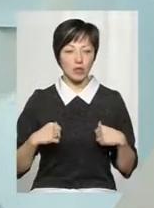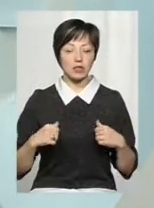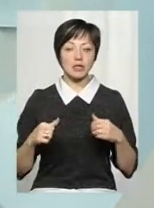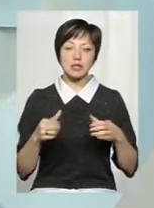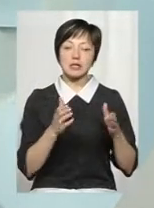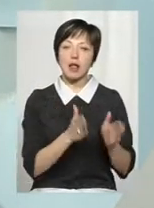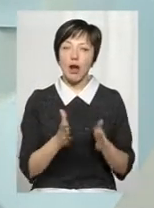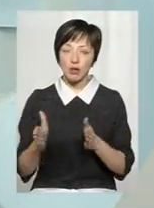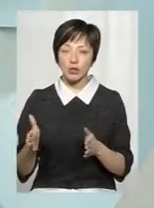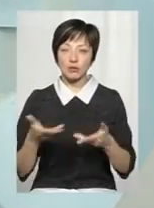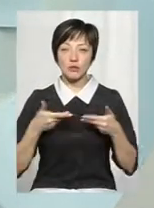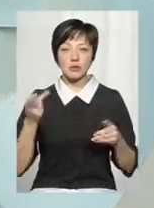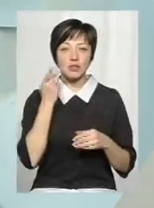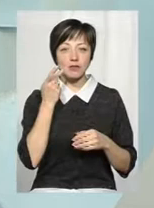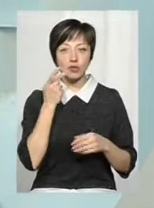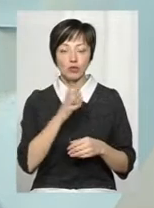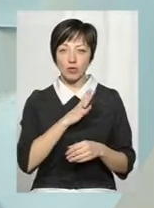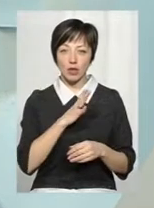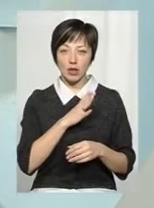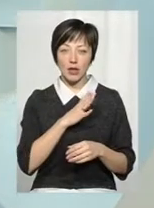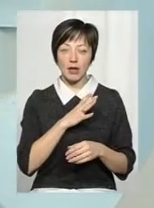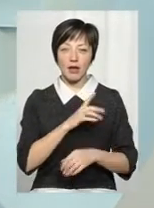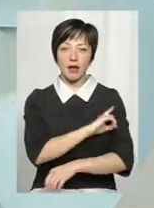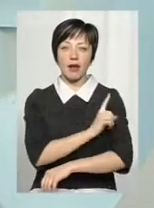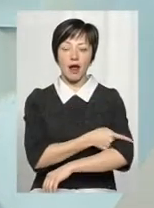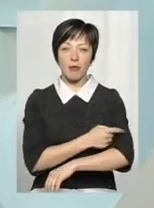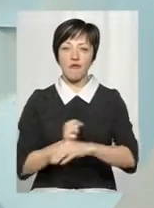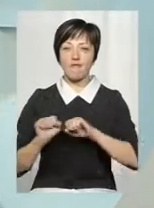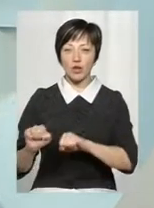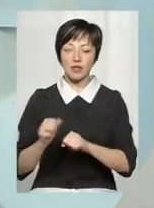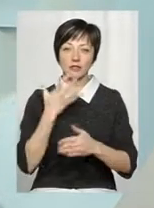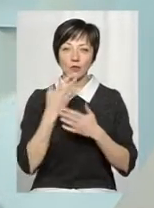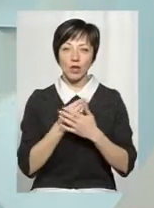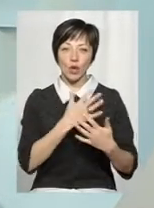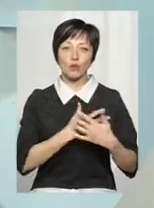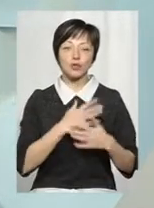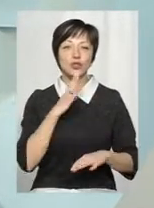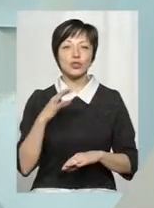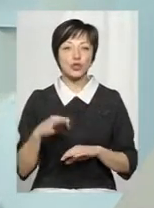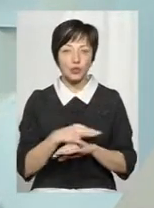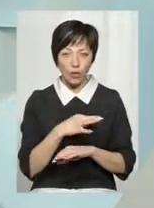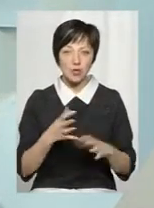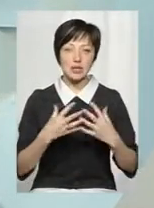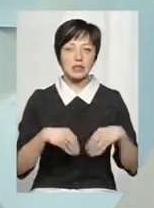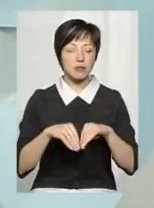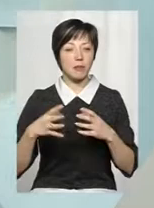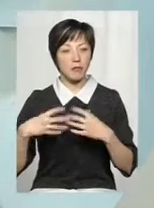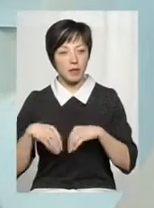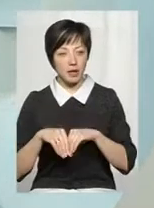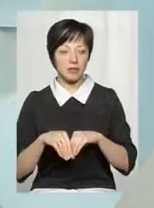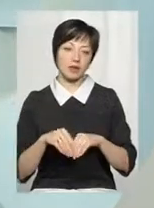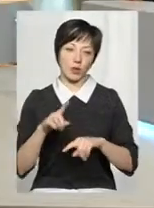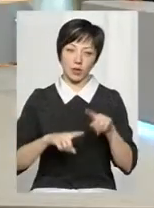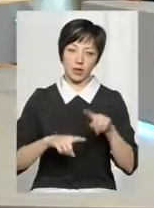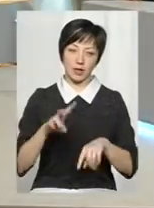злагода. Що ми завжди були тою крепкою фортецією для своїх люблячих жінок, для своїх сімей, для своєї